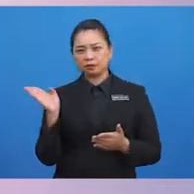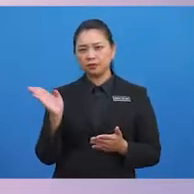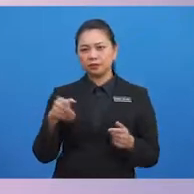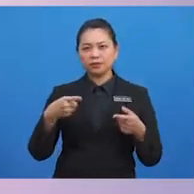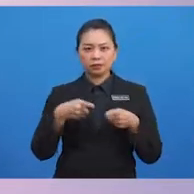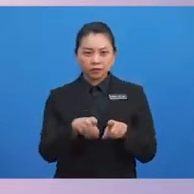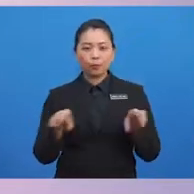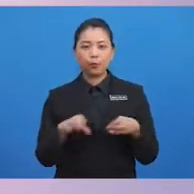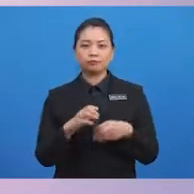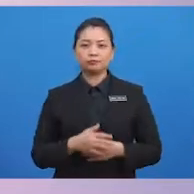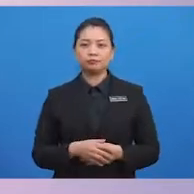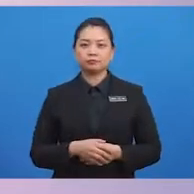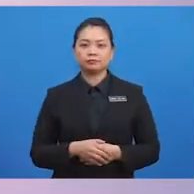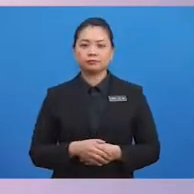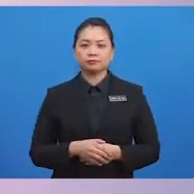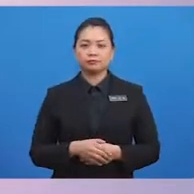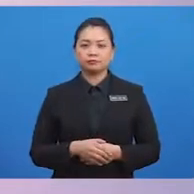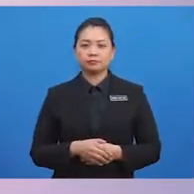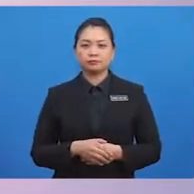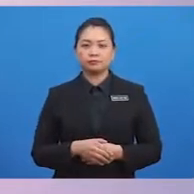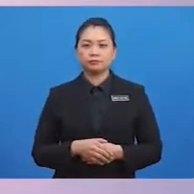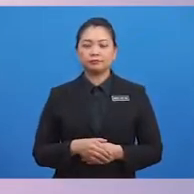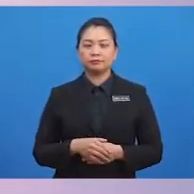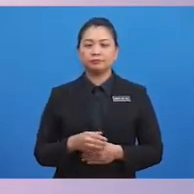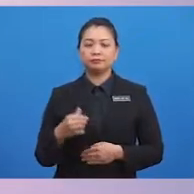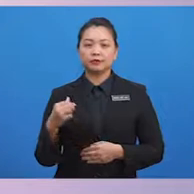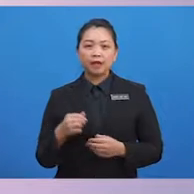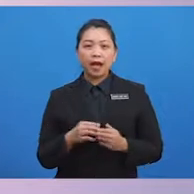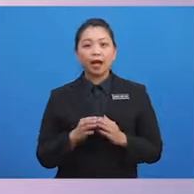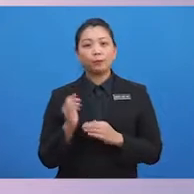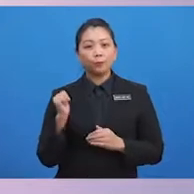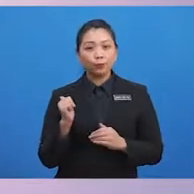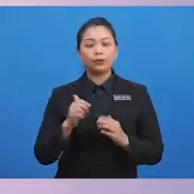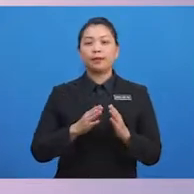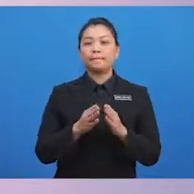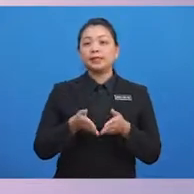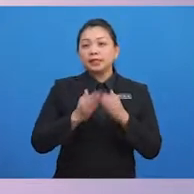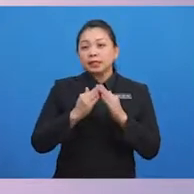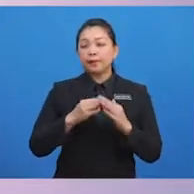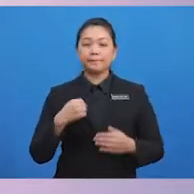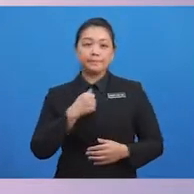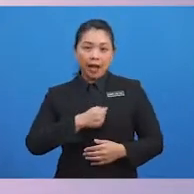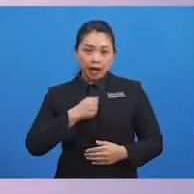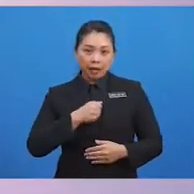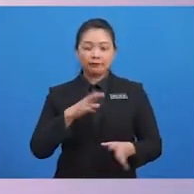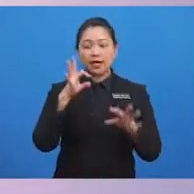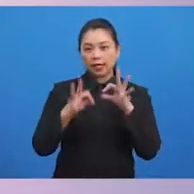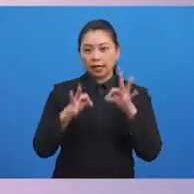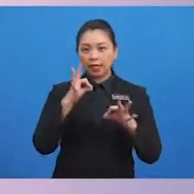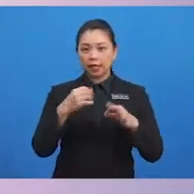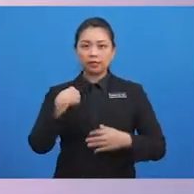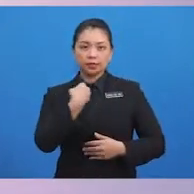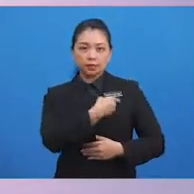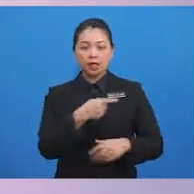Ya, Abu meminta maaf. Sekiranya kita